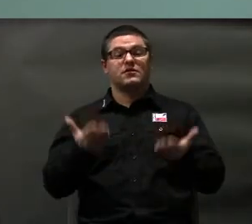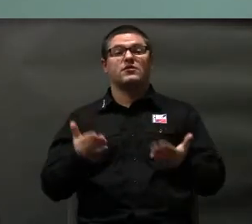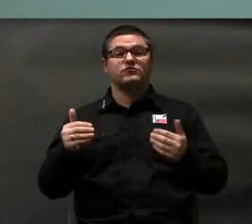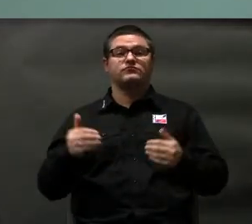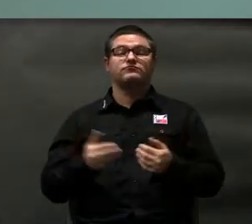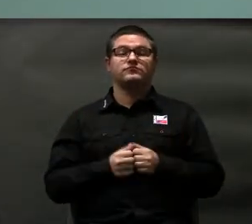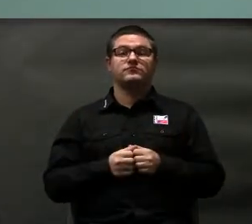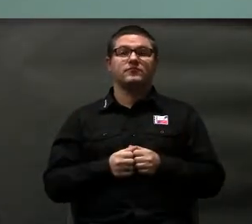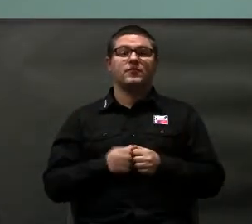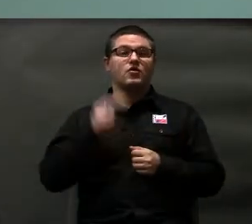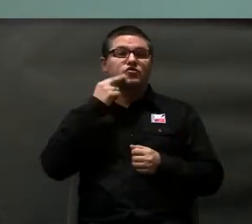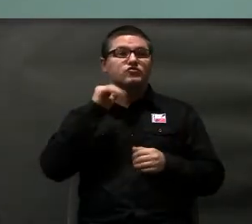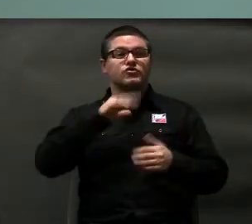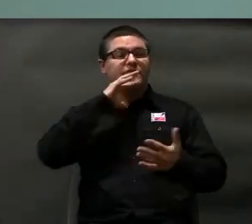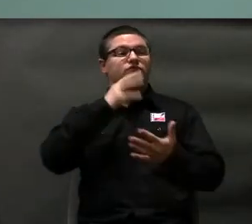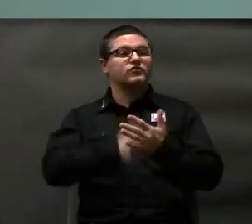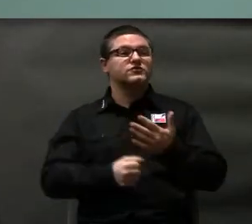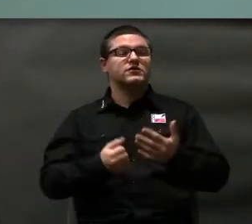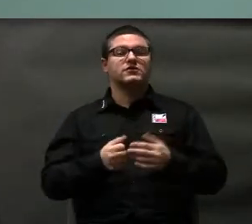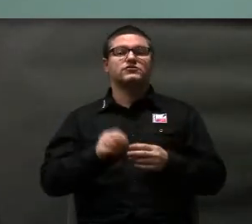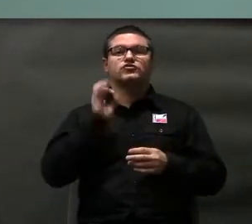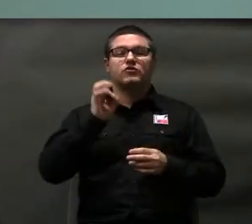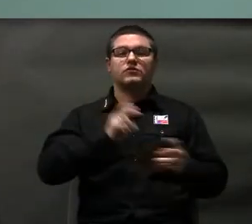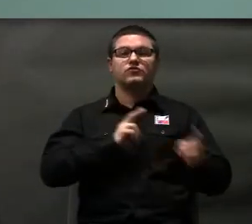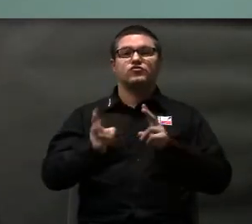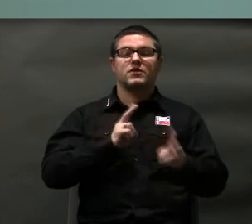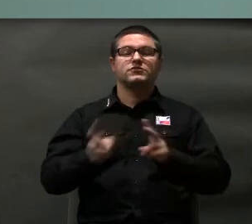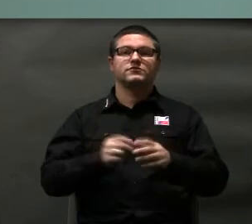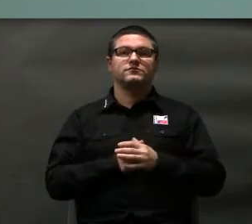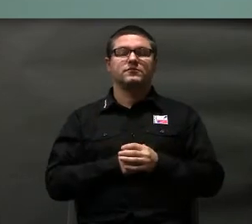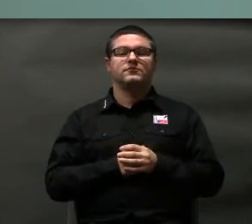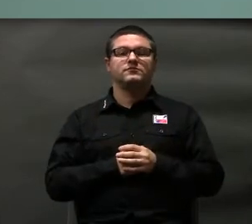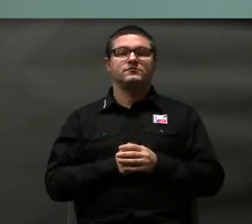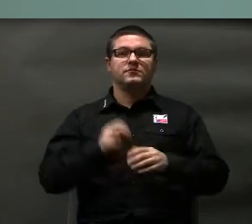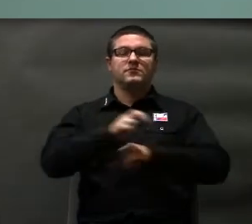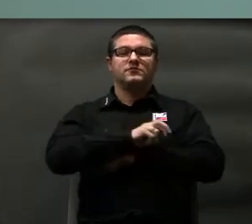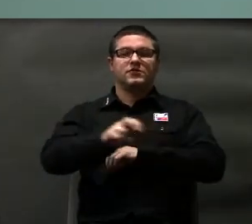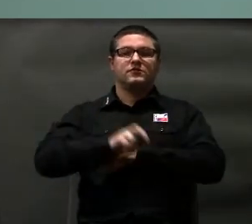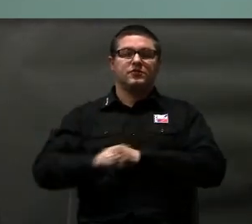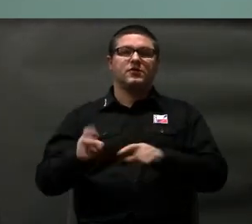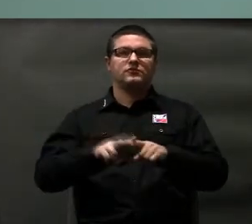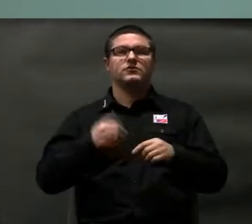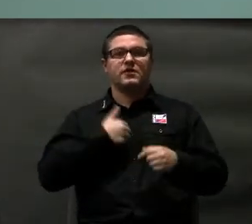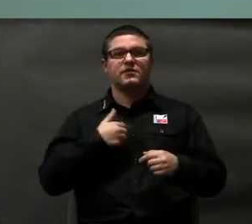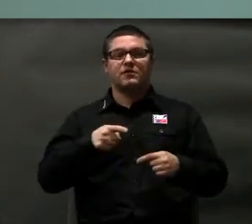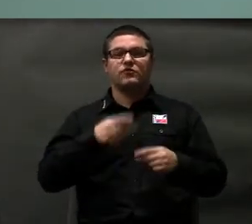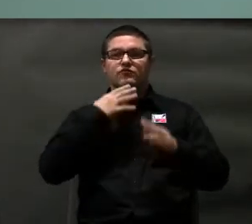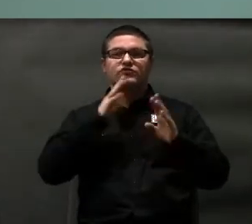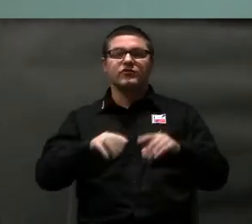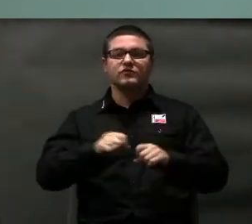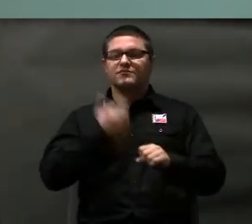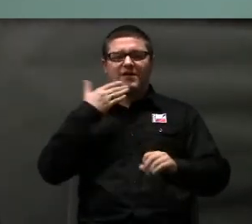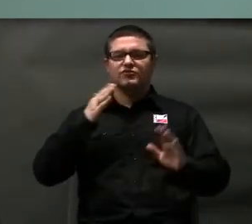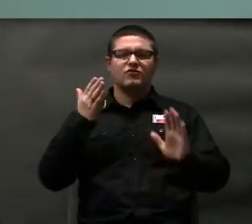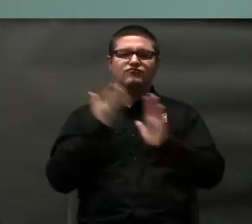głusi będą mogli korzystać z dobrych tłumaczek. Technologia, która na to pozwala jest niezwykle